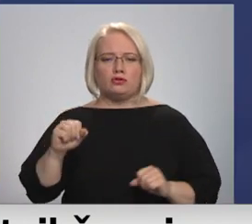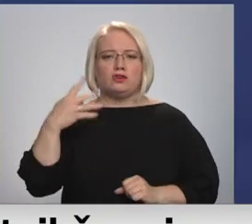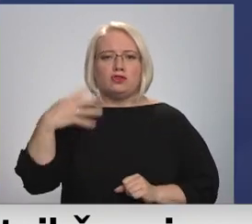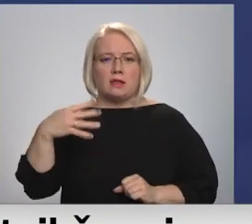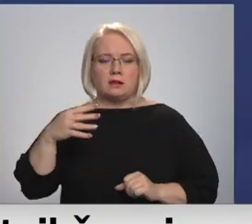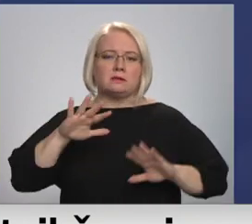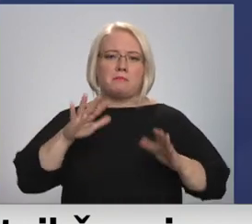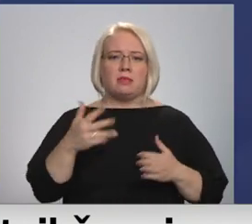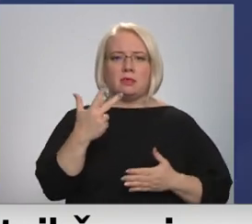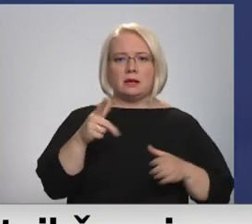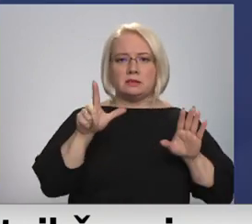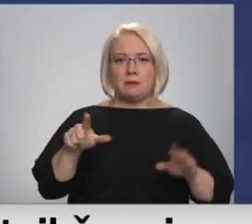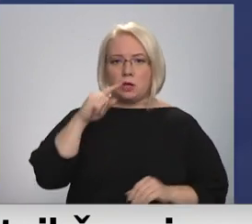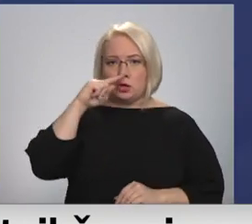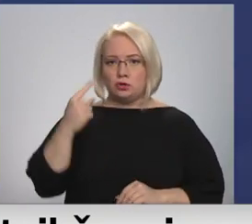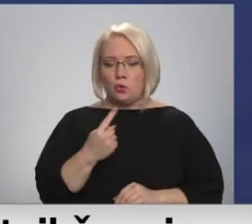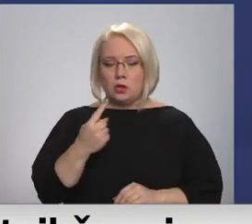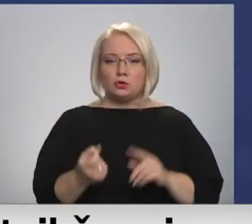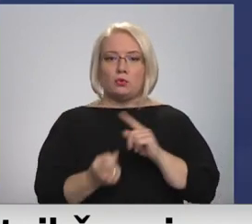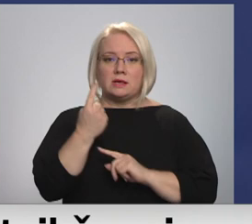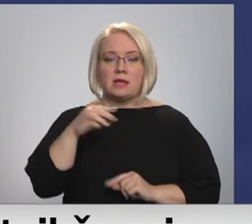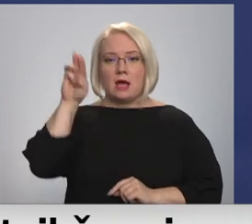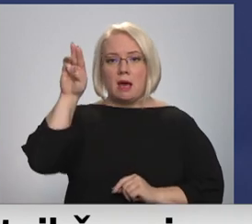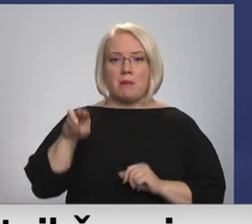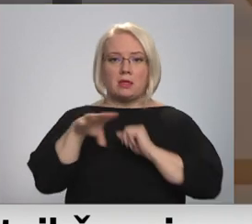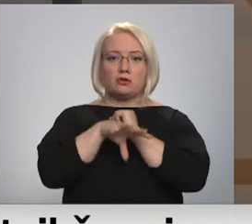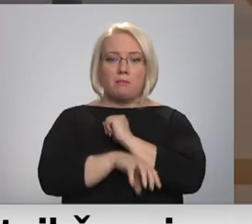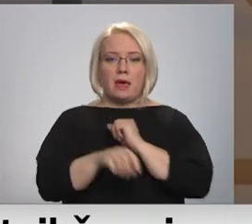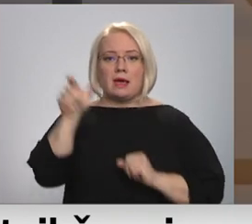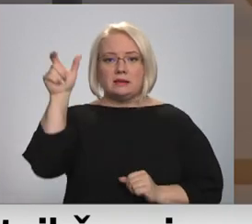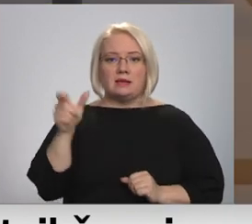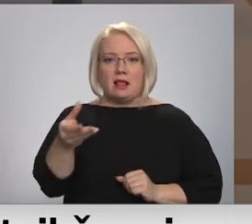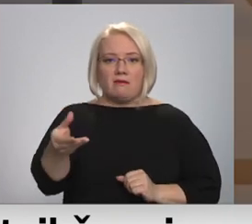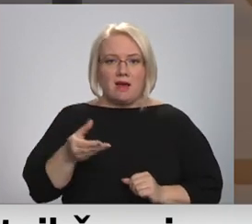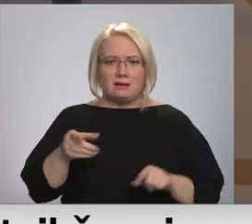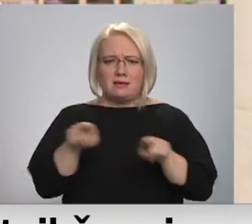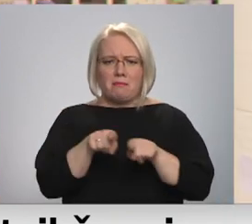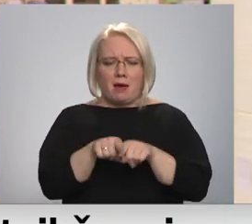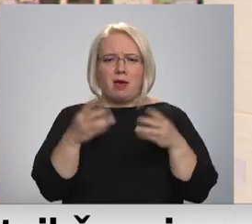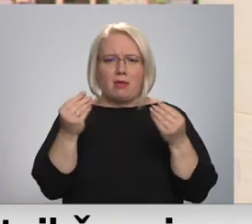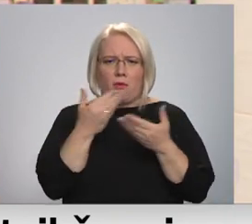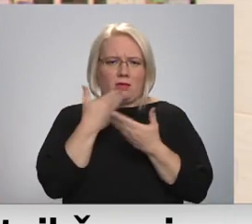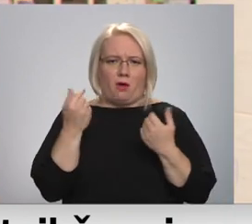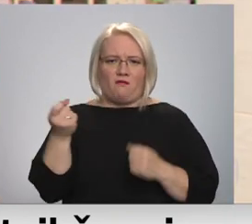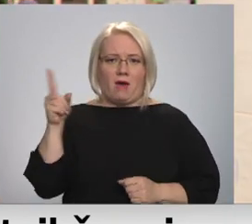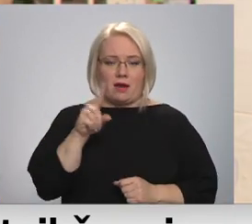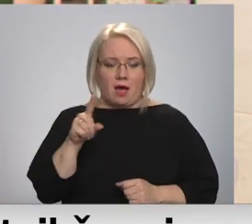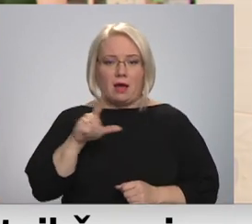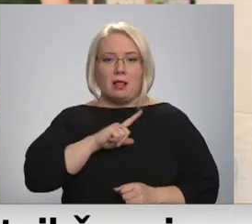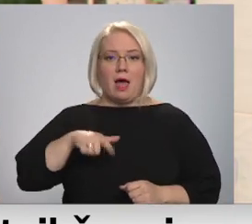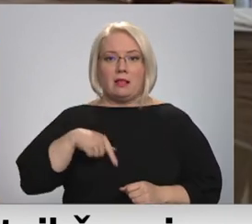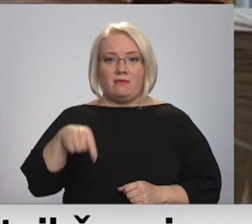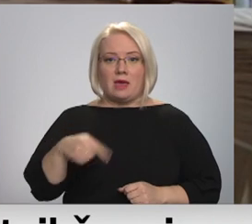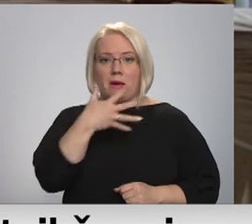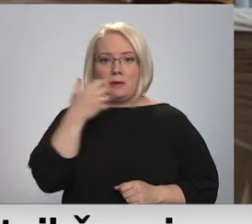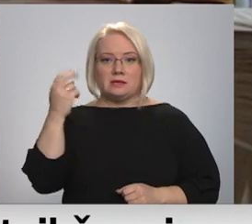37 stundas. Un tad sanāk, ka mēneši beigās cilvēkam tik un tā nav vairāk naudas. Latvijas 500 eiro minimālā